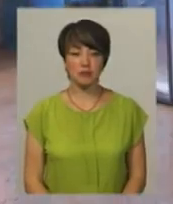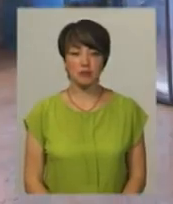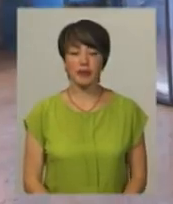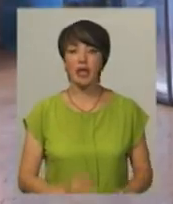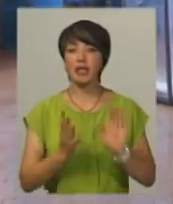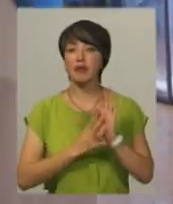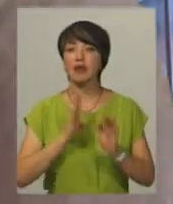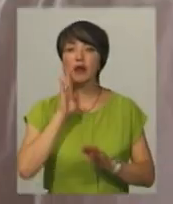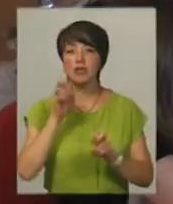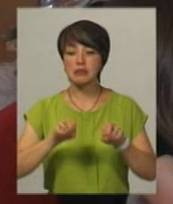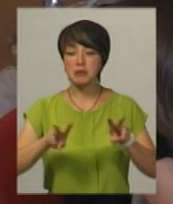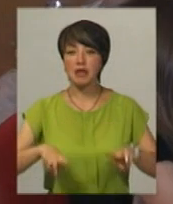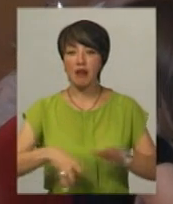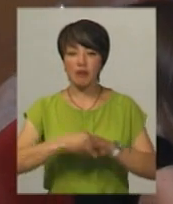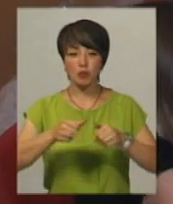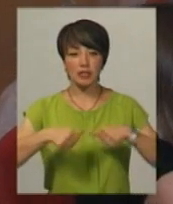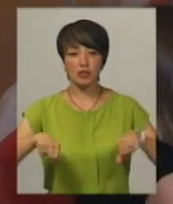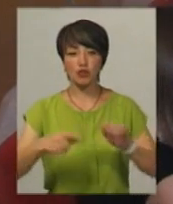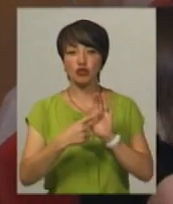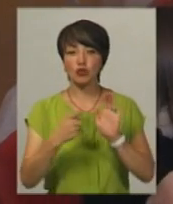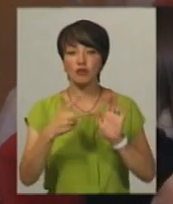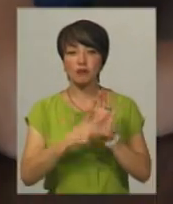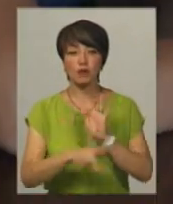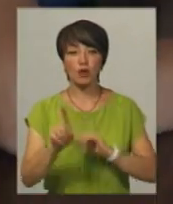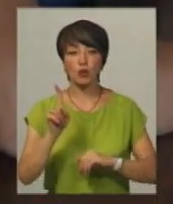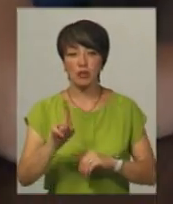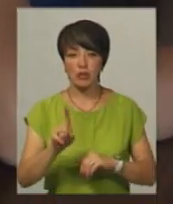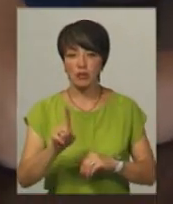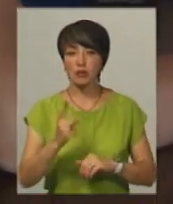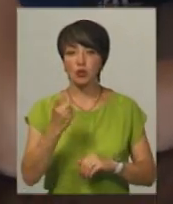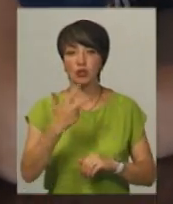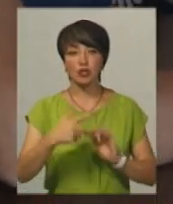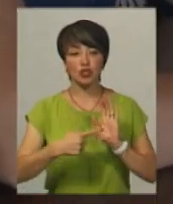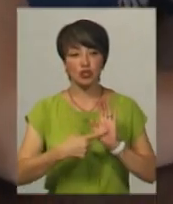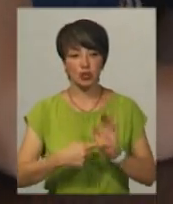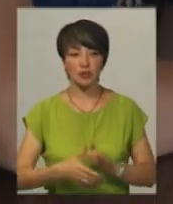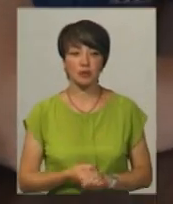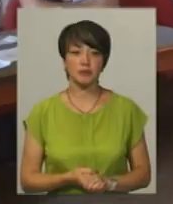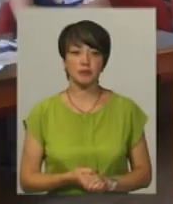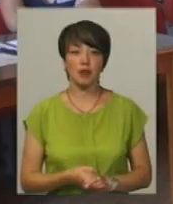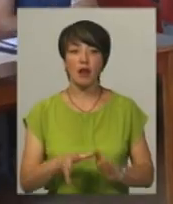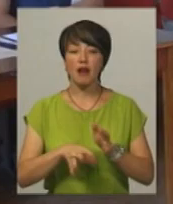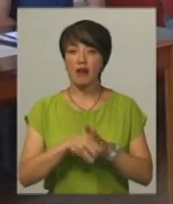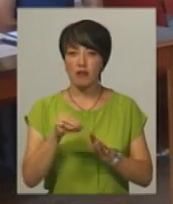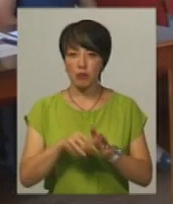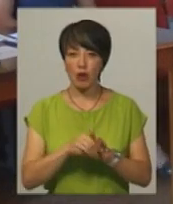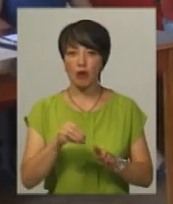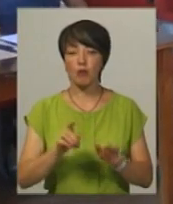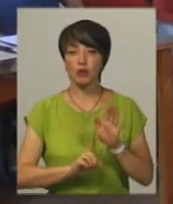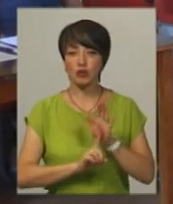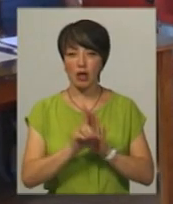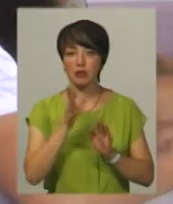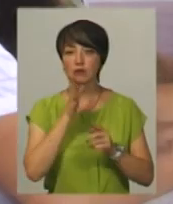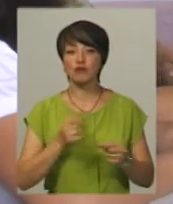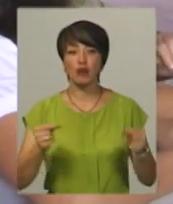9 ранку. Спеціальна виборча дільниця номер 681-136. Вибори почалися завчасно, у 8-й